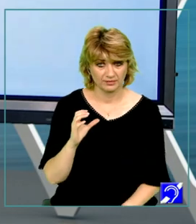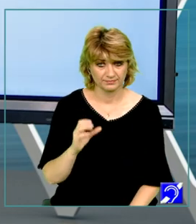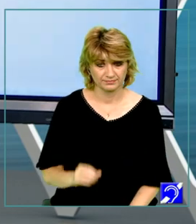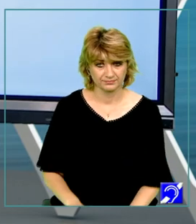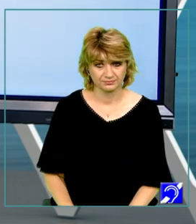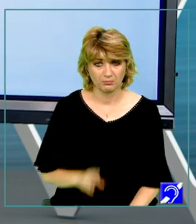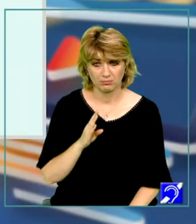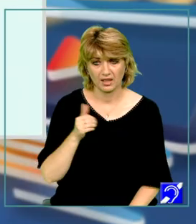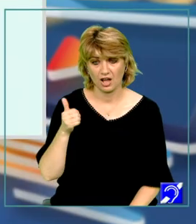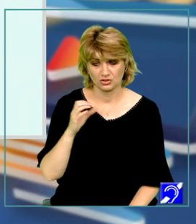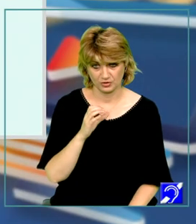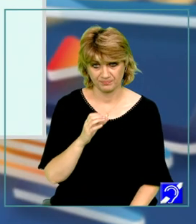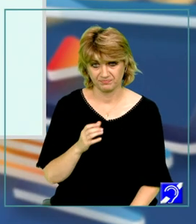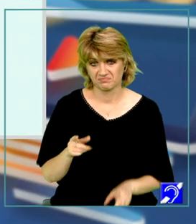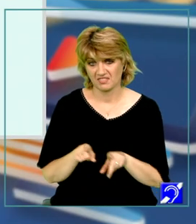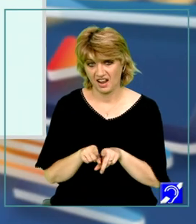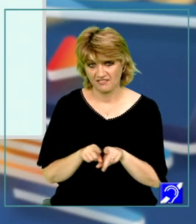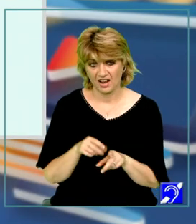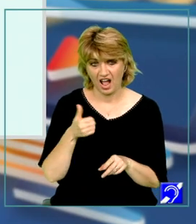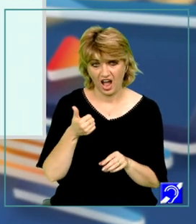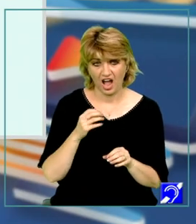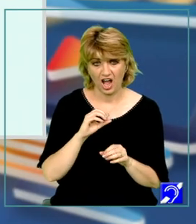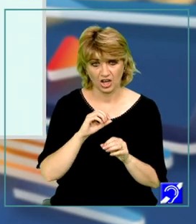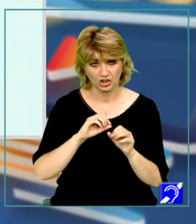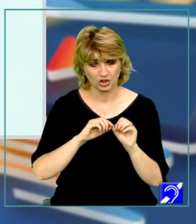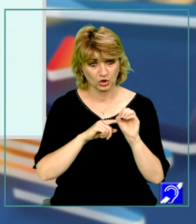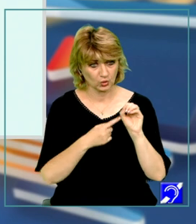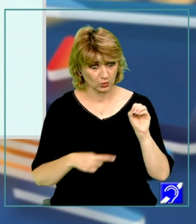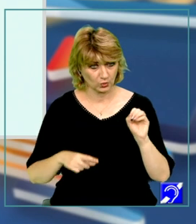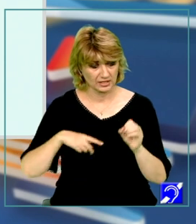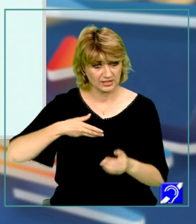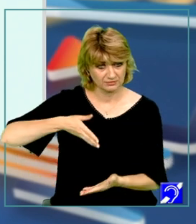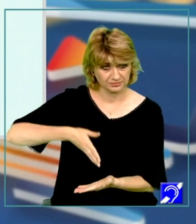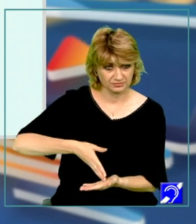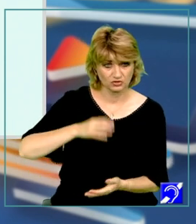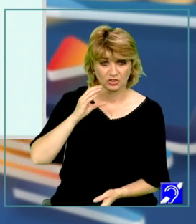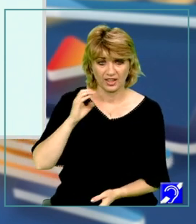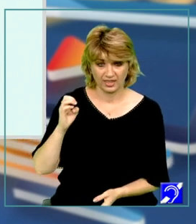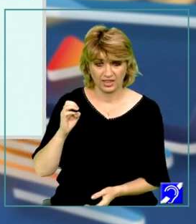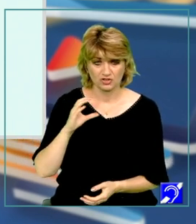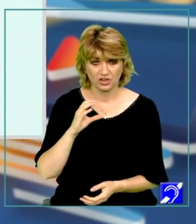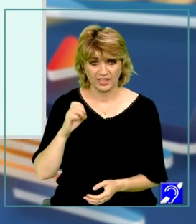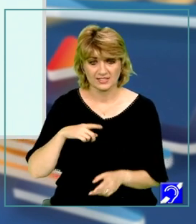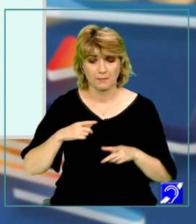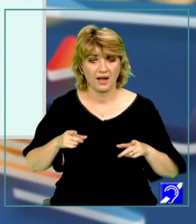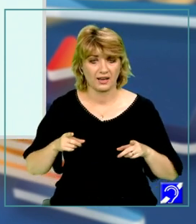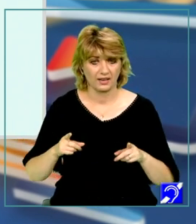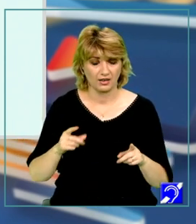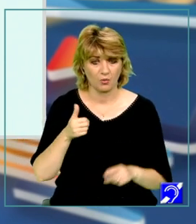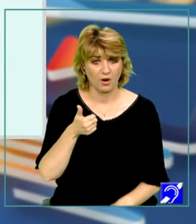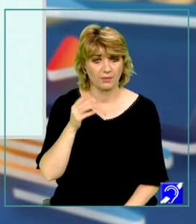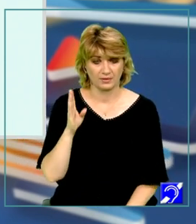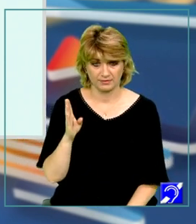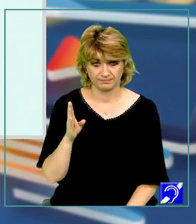Analog AQ este perpendicular pe CE care CE este paralel cu AB